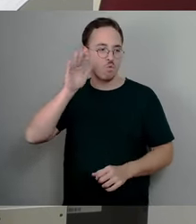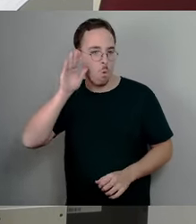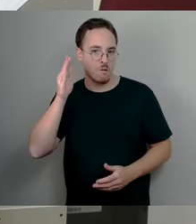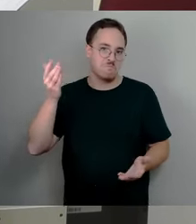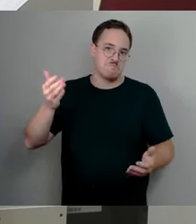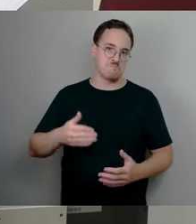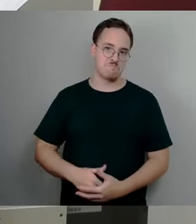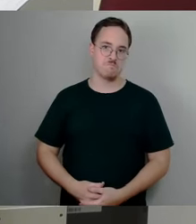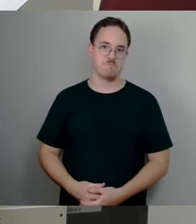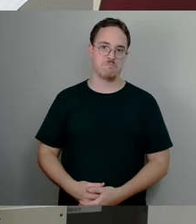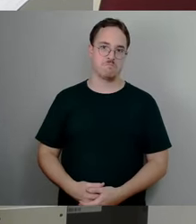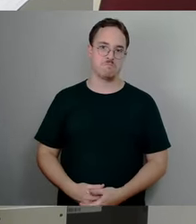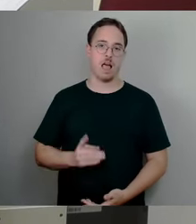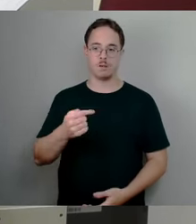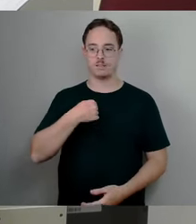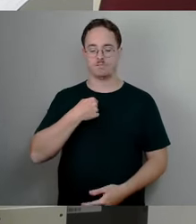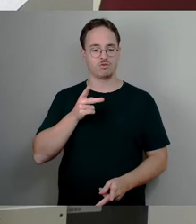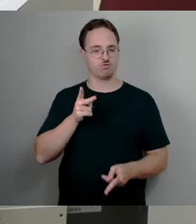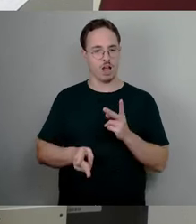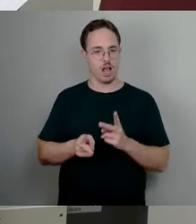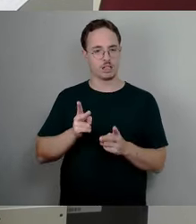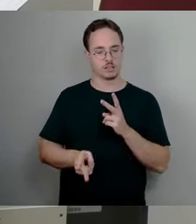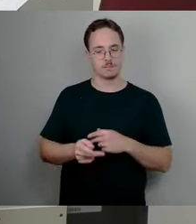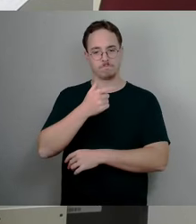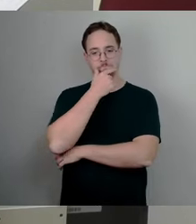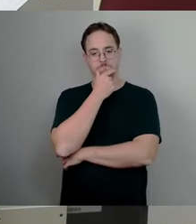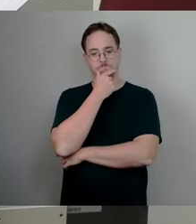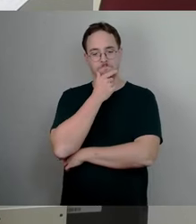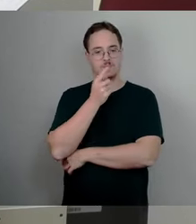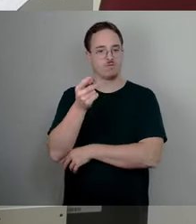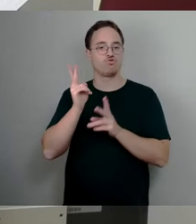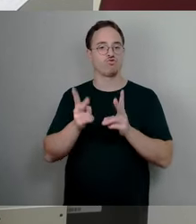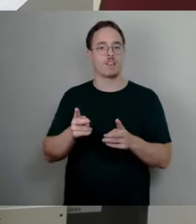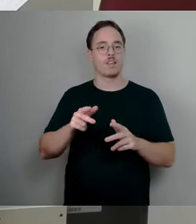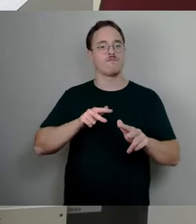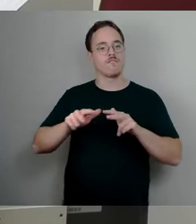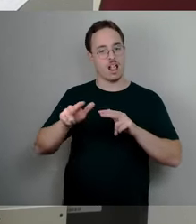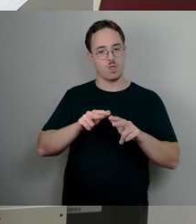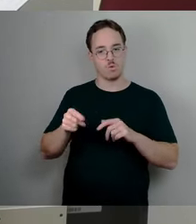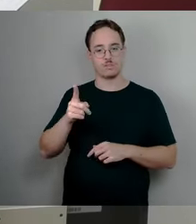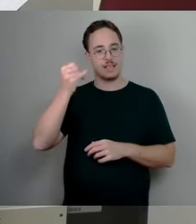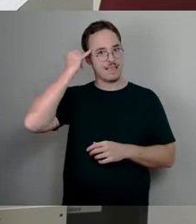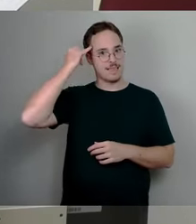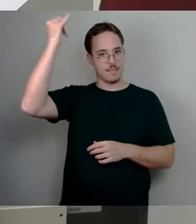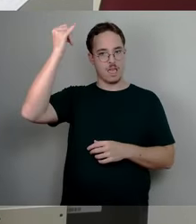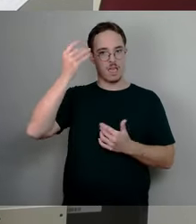sehr schade, dass hier die Stadtverwaltung diese Idee nicht aufgreift, die der Bundesgesetzgeber ausdrücklich